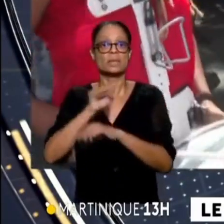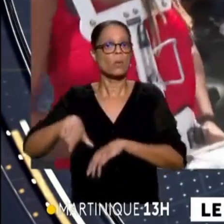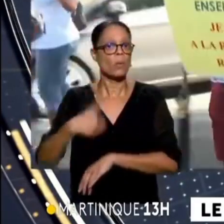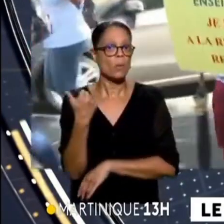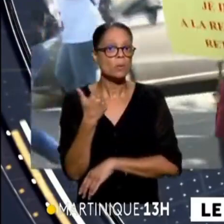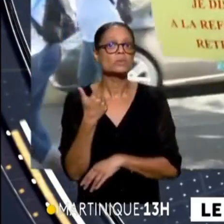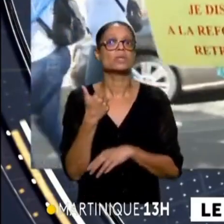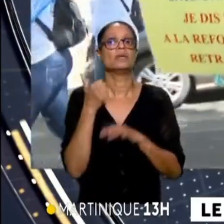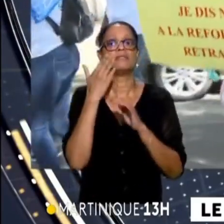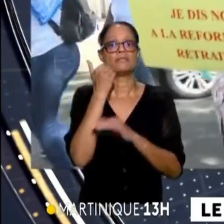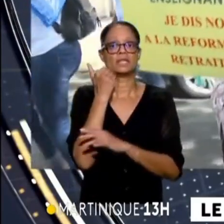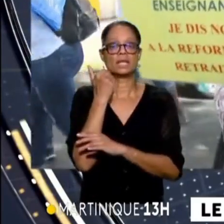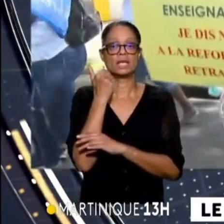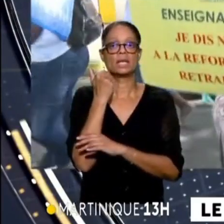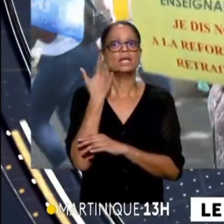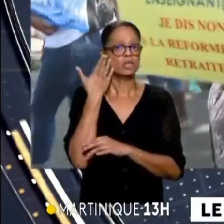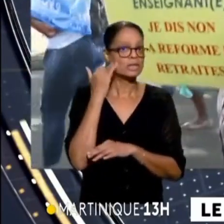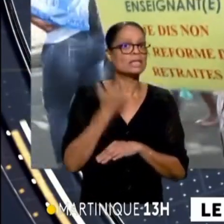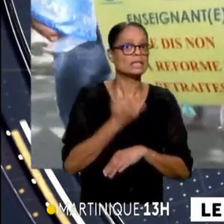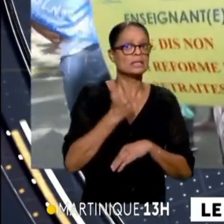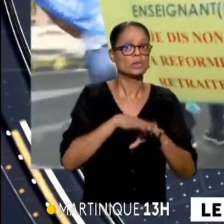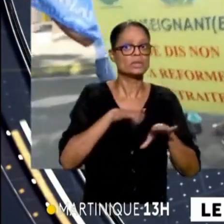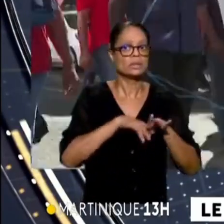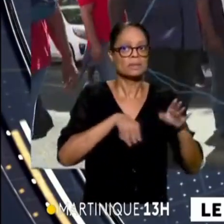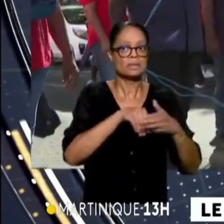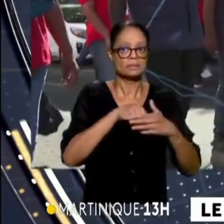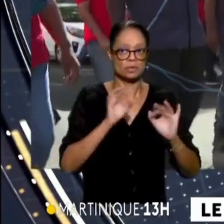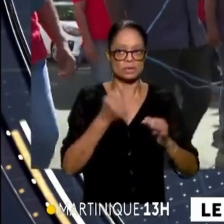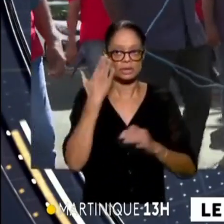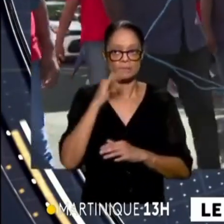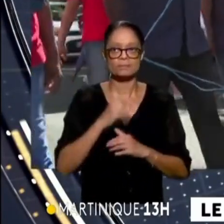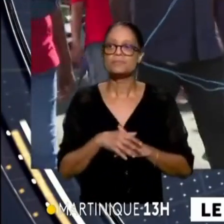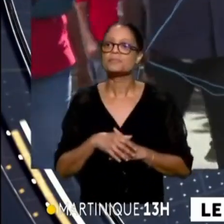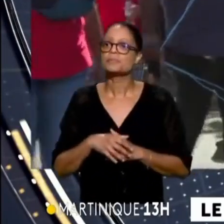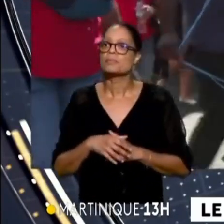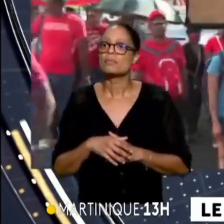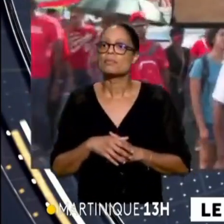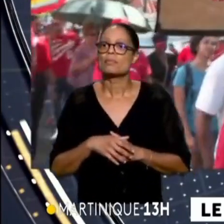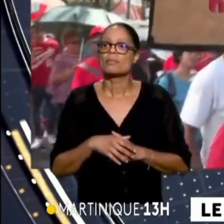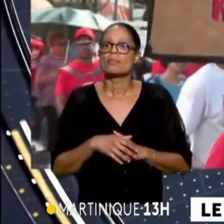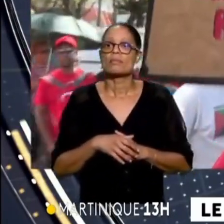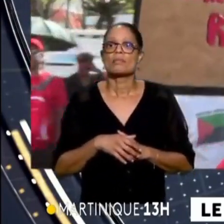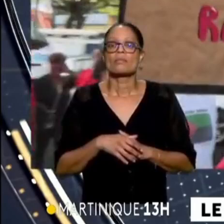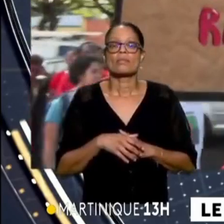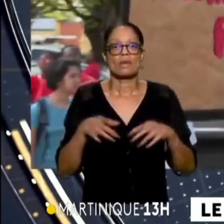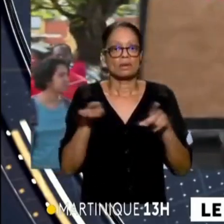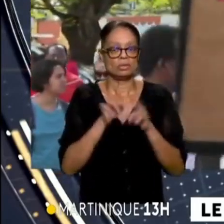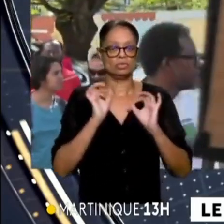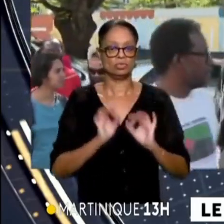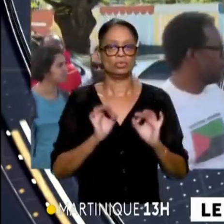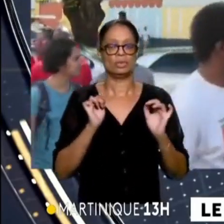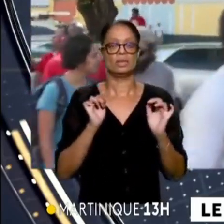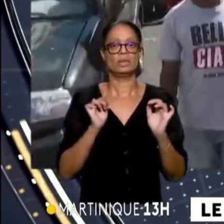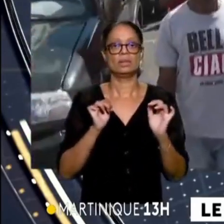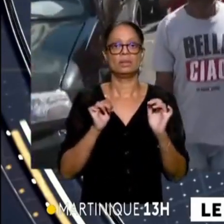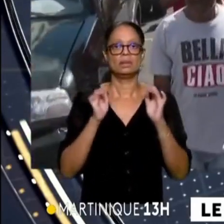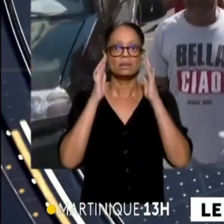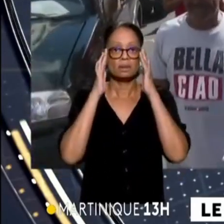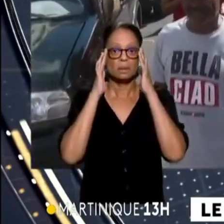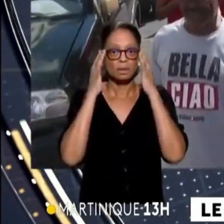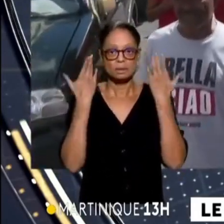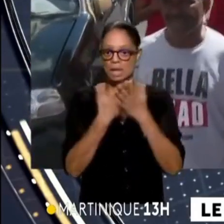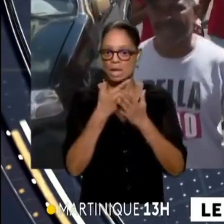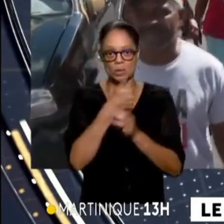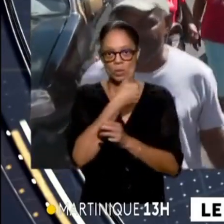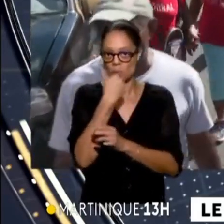février. Je sais qu'il des mobilisations ici aussi en Martinique. prévues avec le relais effectivement de PIA aussi ? Eh bien voilà, donc faisons en sorte, parce que je crois que c'est la seule